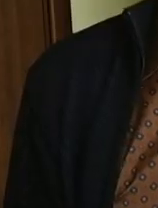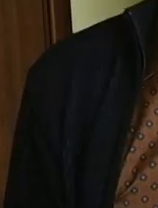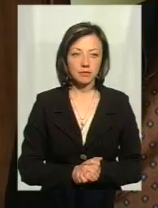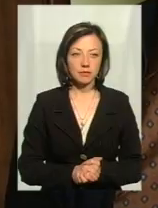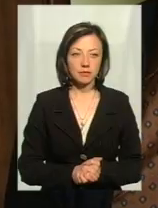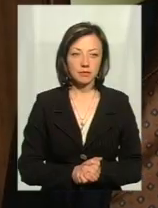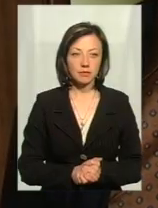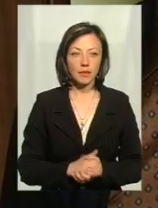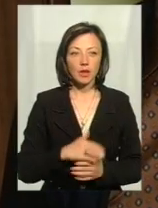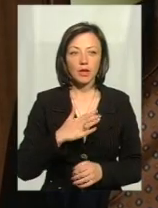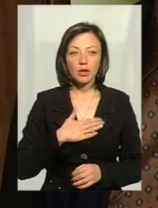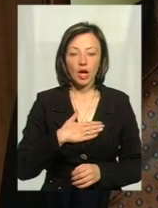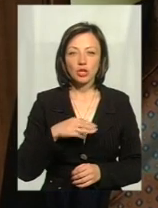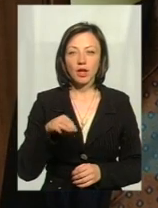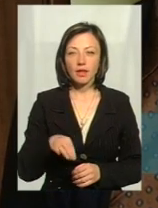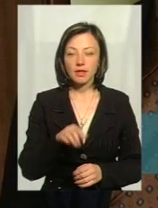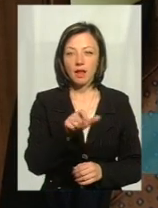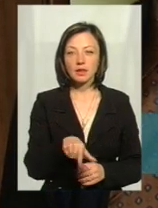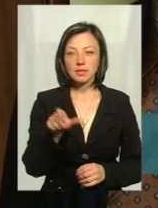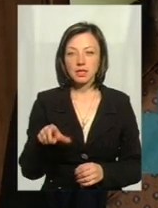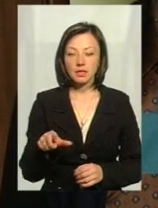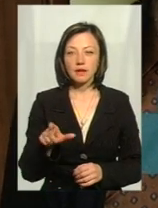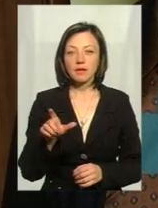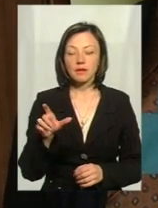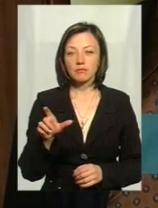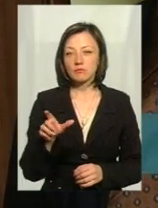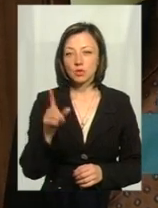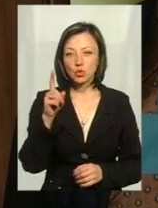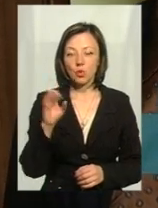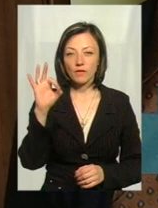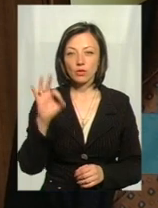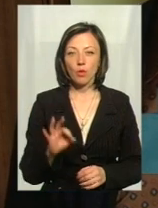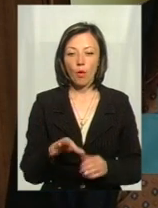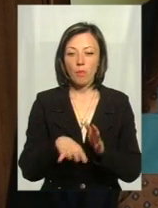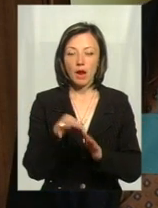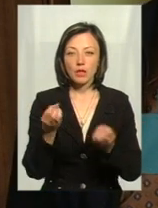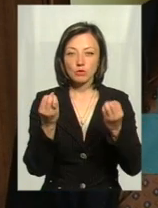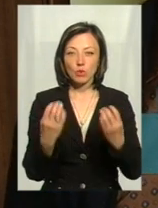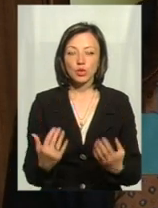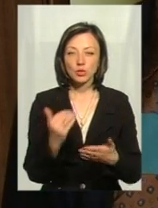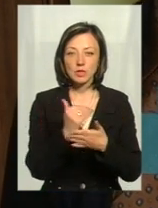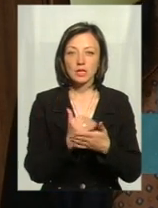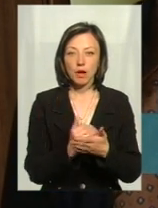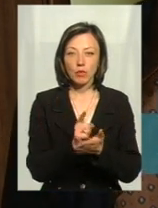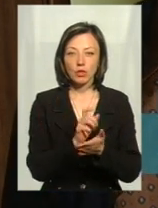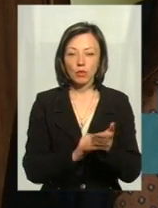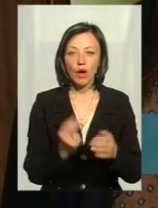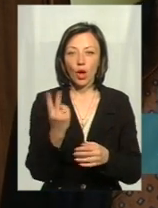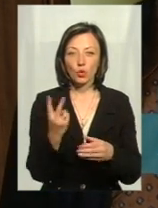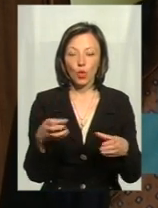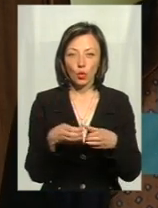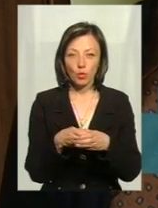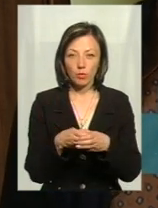Наші таксисти майже 100% обирають спрощену систему оподаткування другої групи.